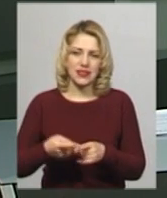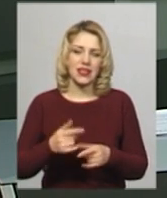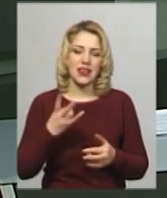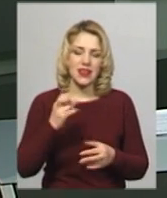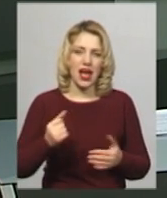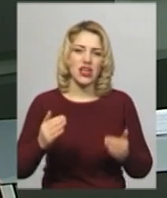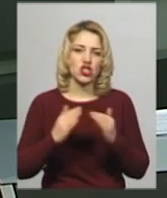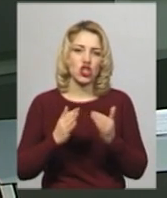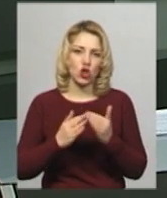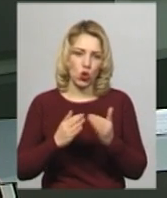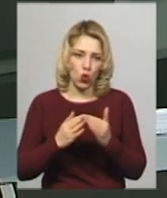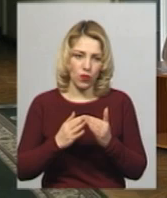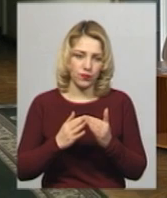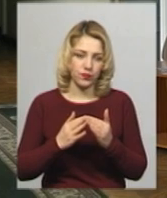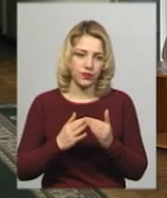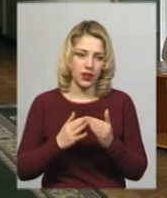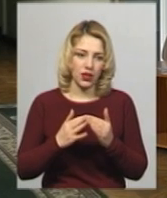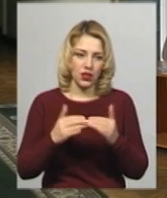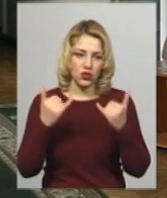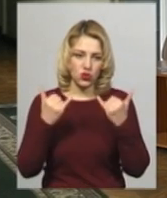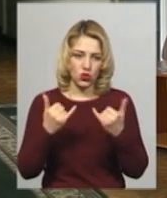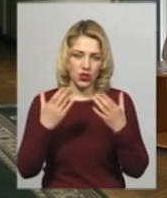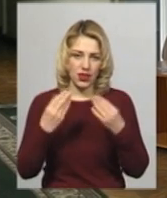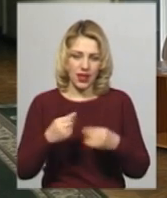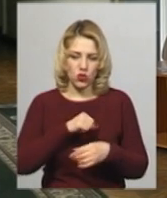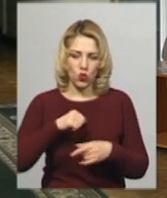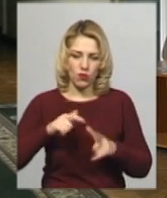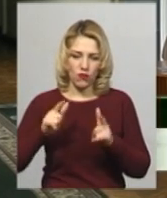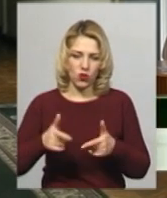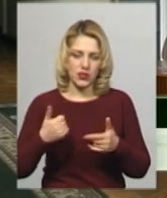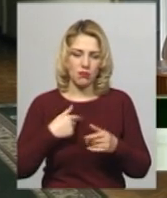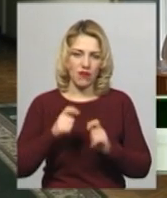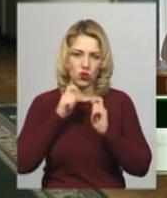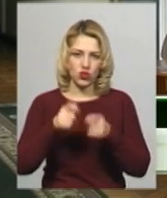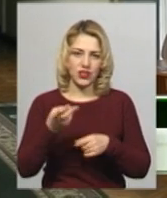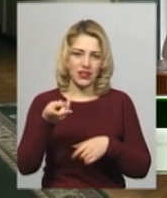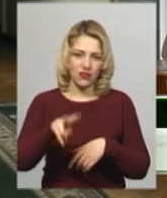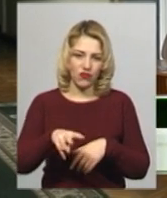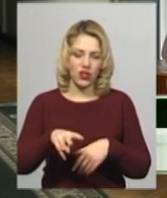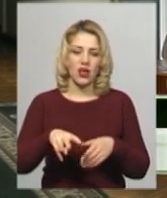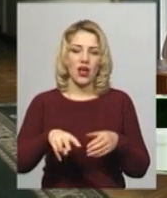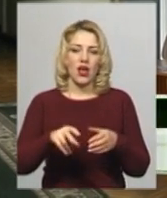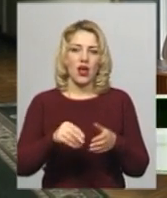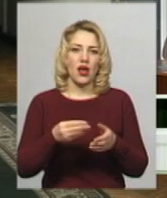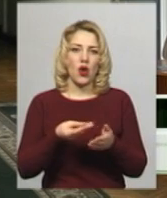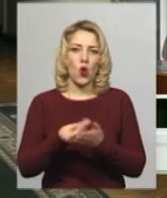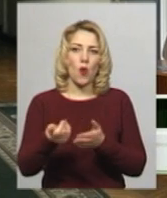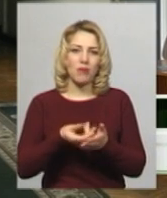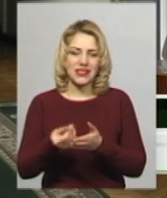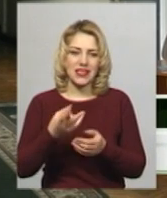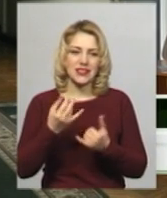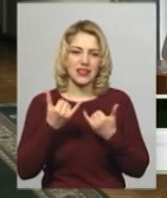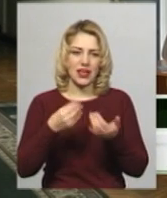Олександр Семчишин. Сьогодні на День добровольця ми вручили дві компенсації на придбання житла для